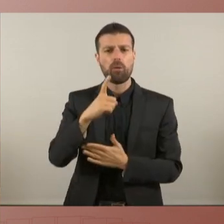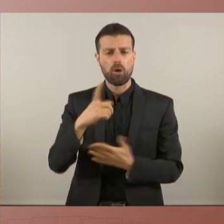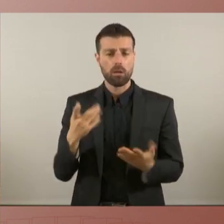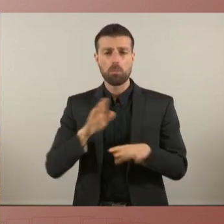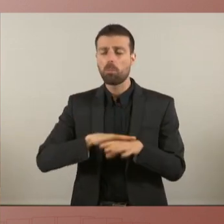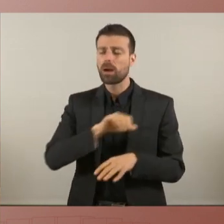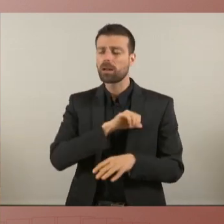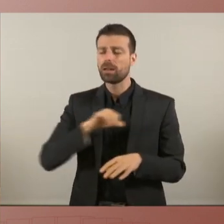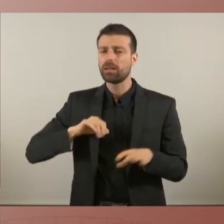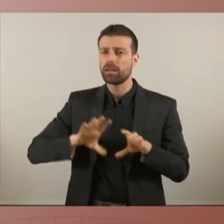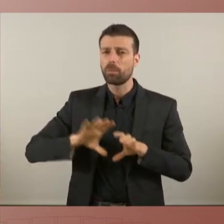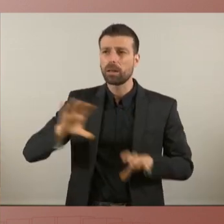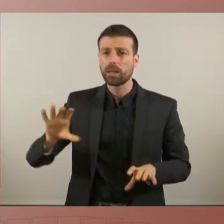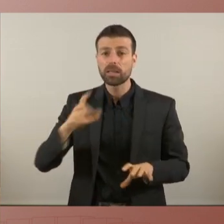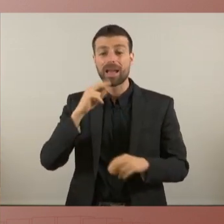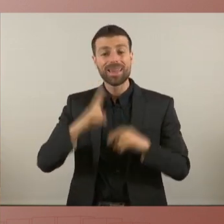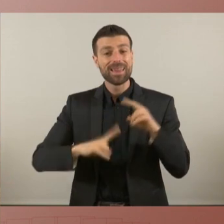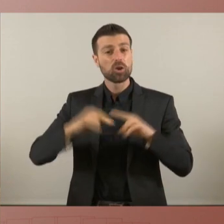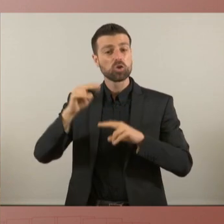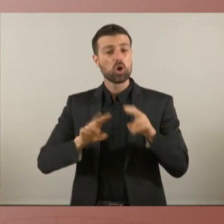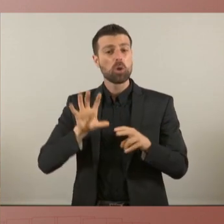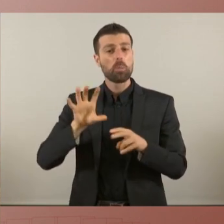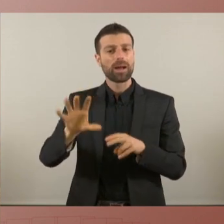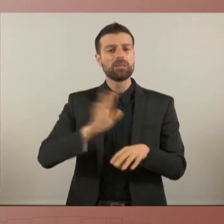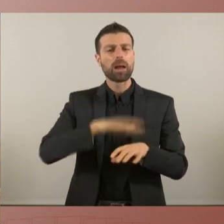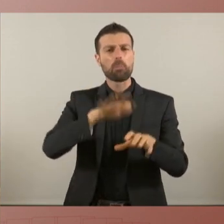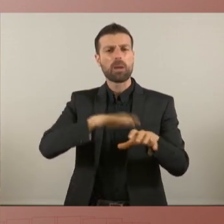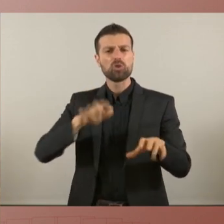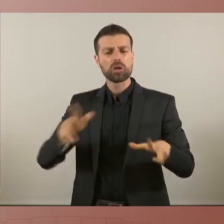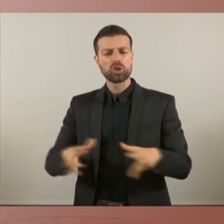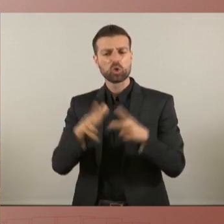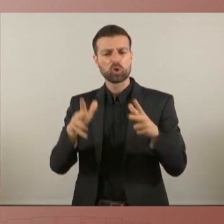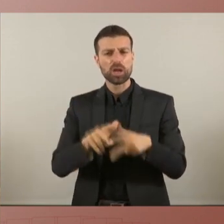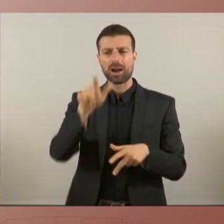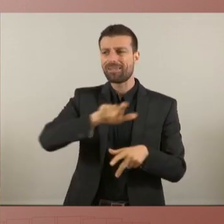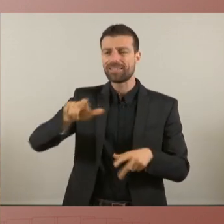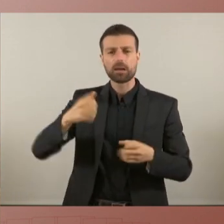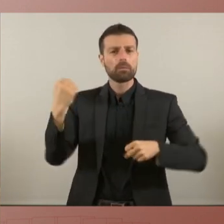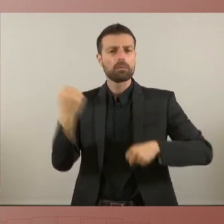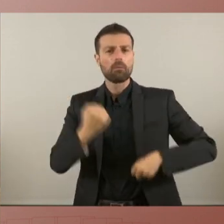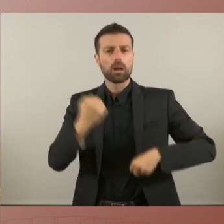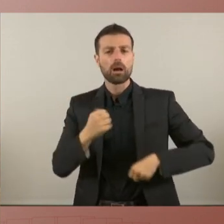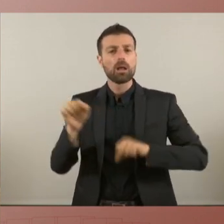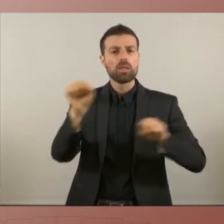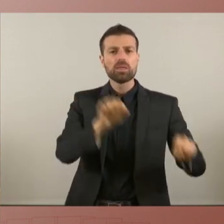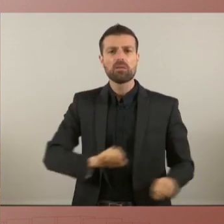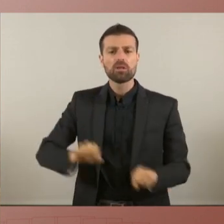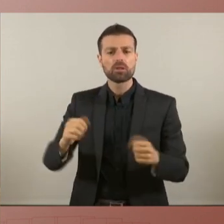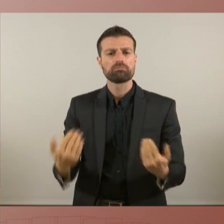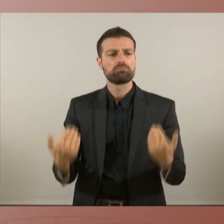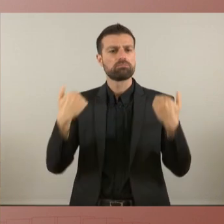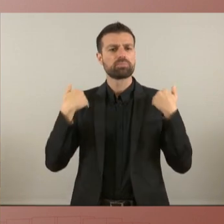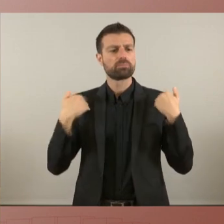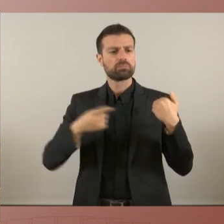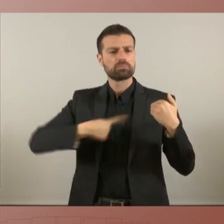lluitar per construir un país al servei de la majoria social de la gent treballadora i fer-ho defensant la nostra sobirania col·lectiva no es poden